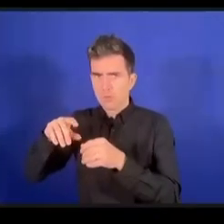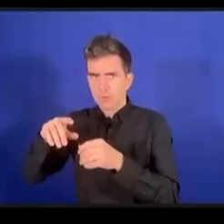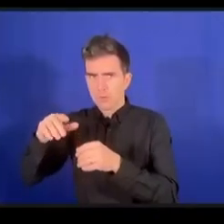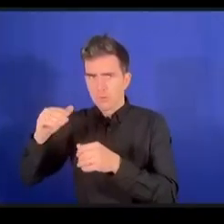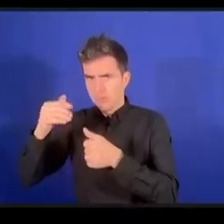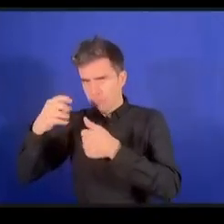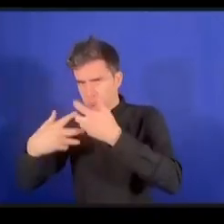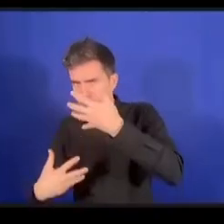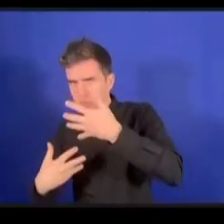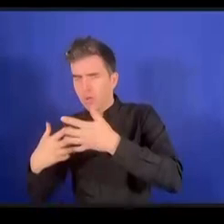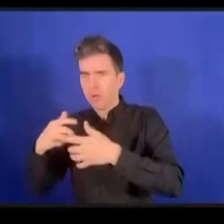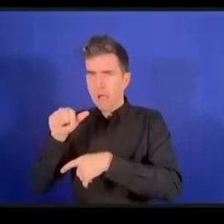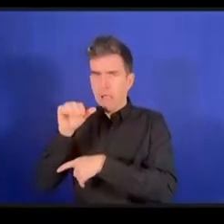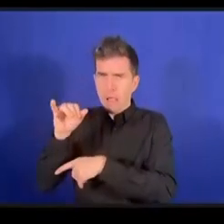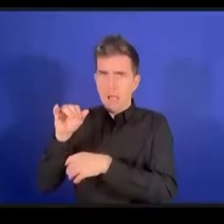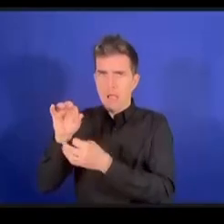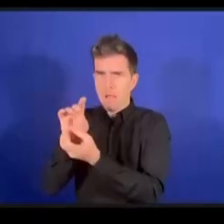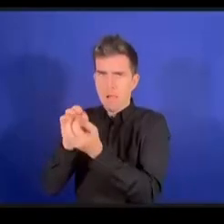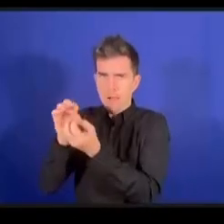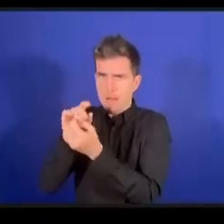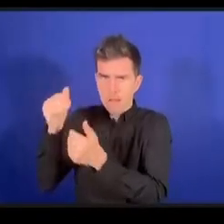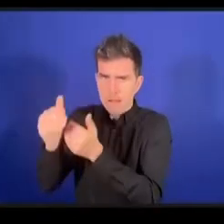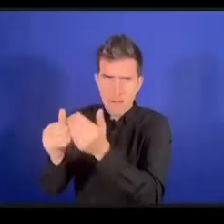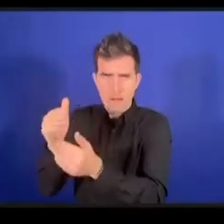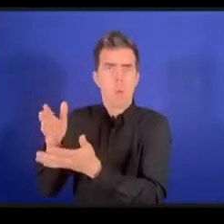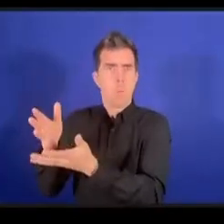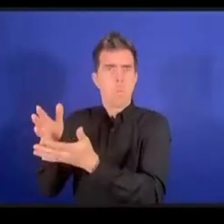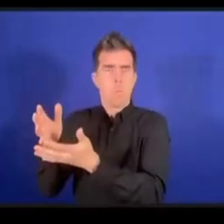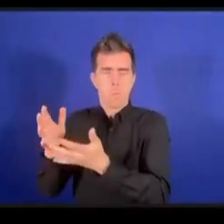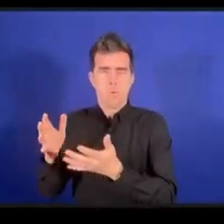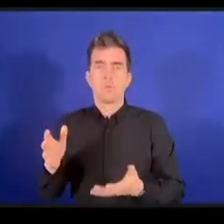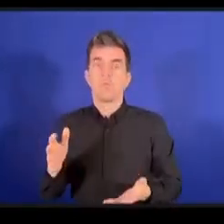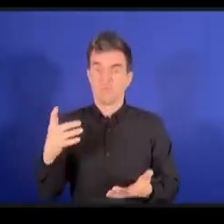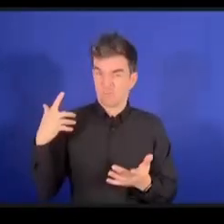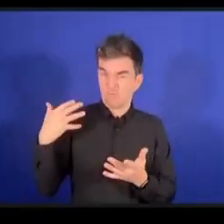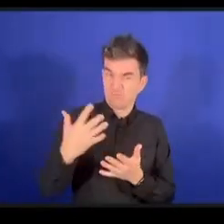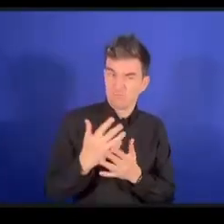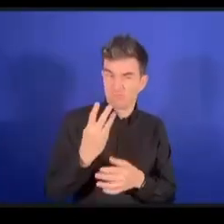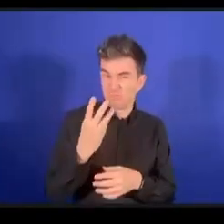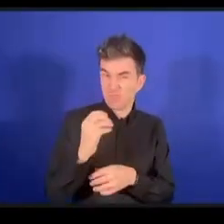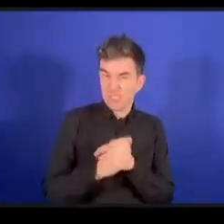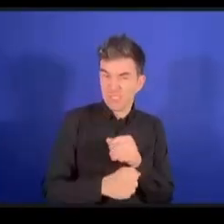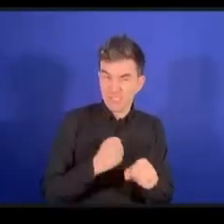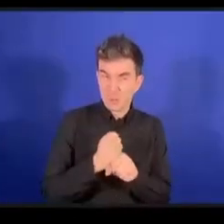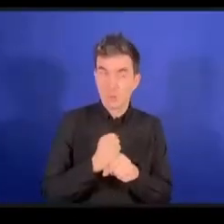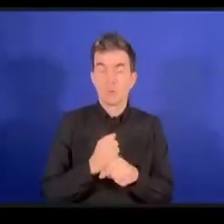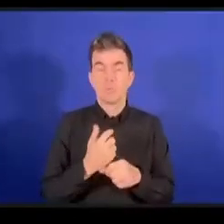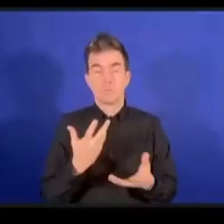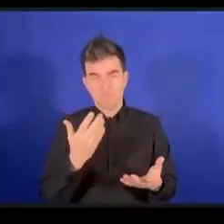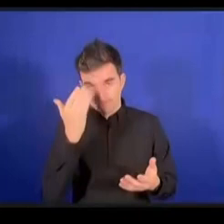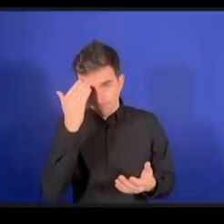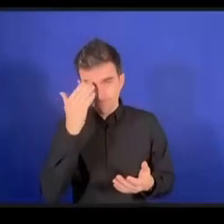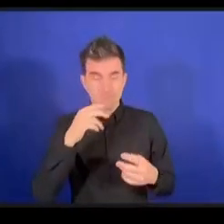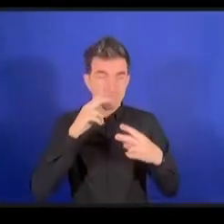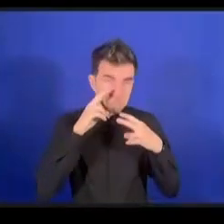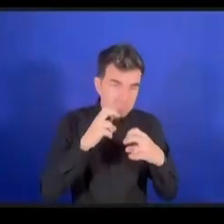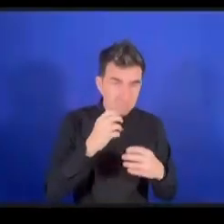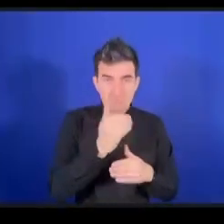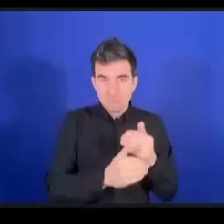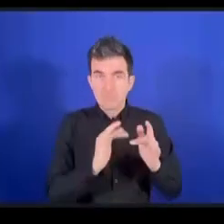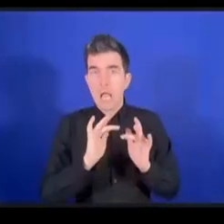ماضى 30 سنة تقريبا من الدراسات الأساسية حول حكمة الانترنت